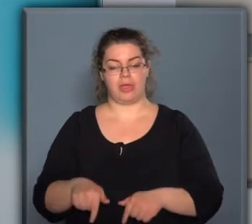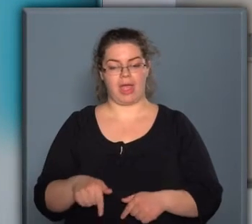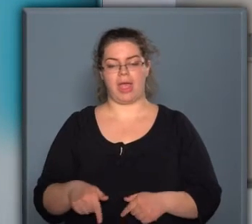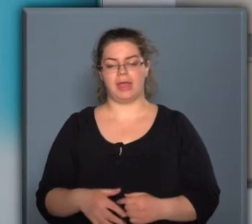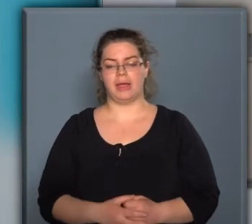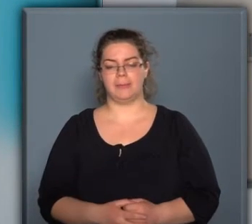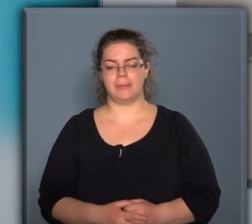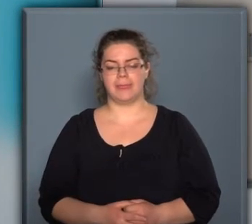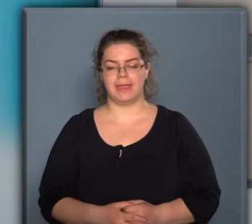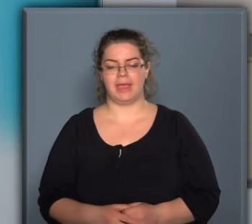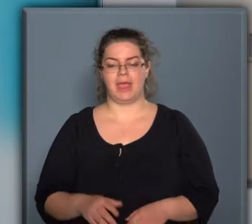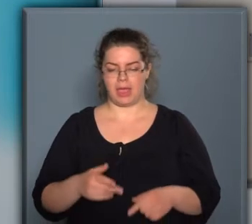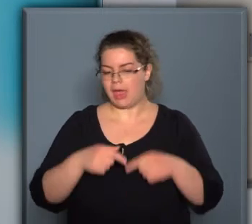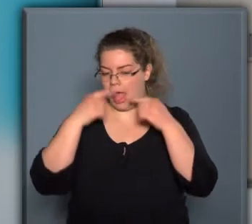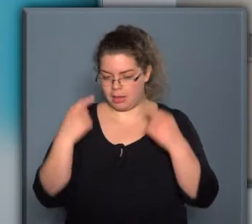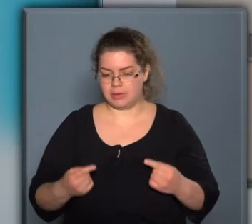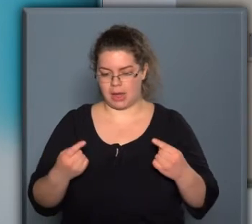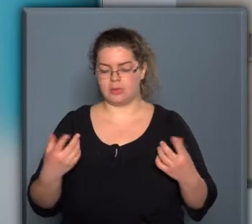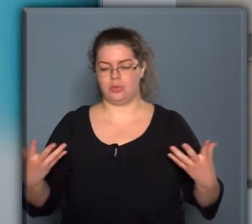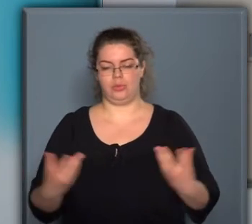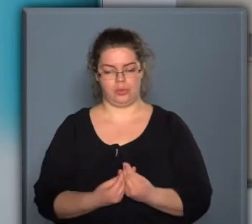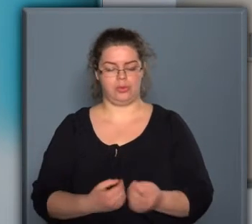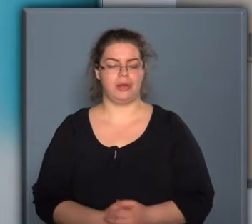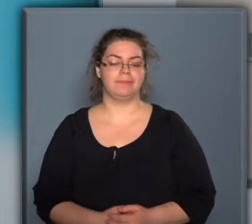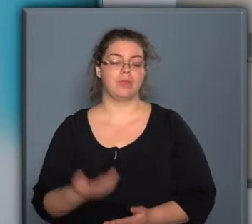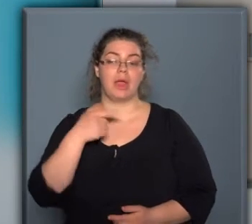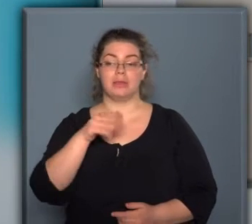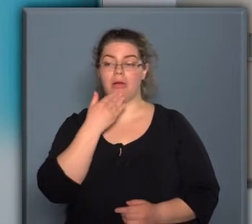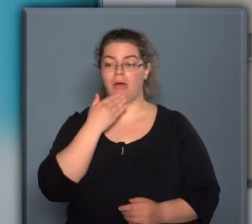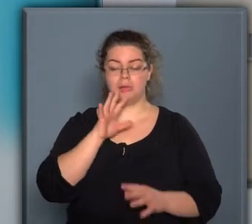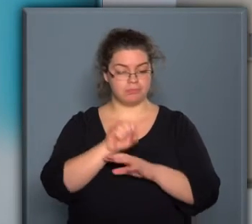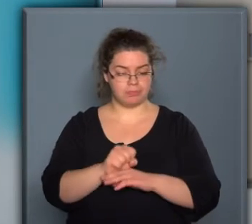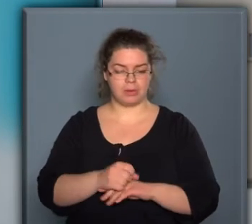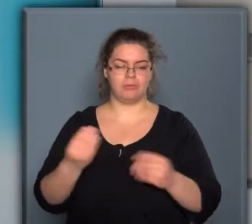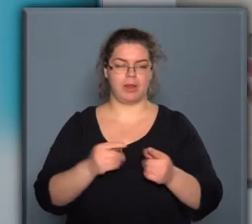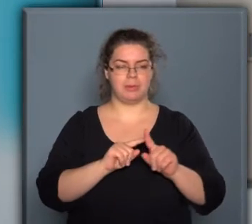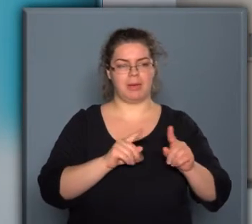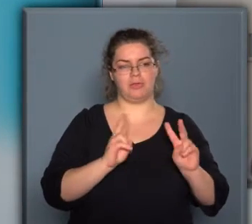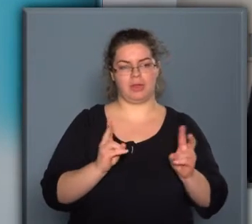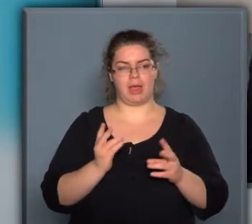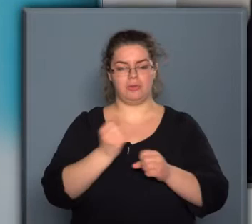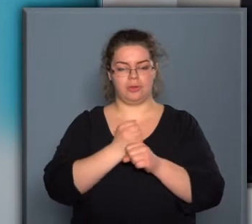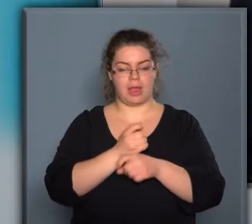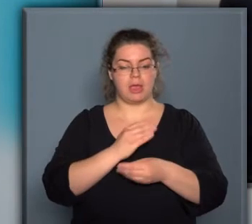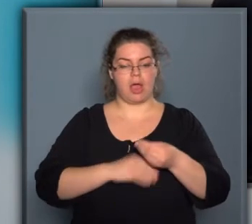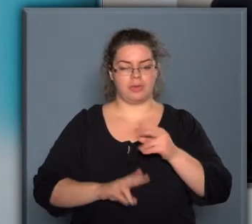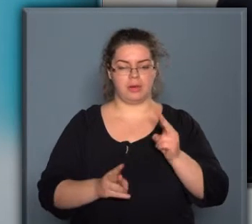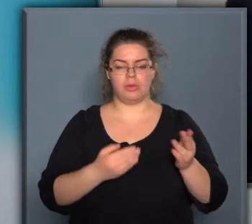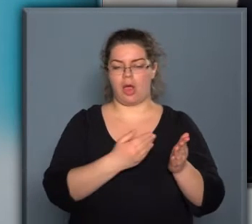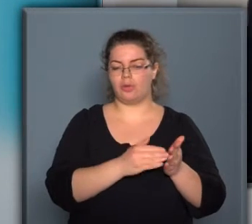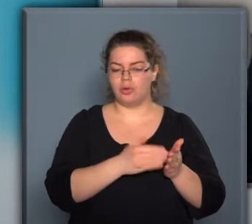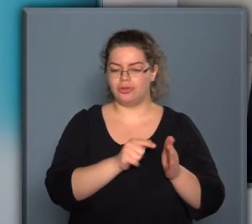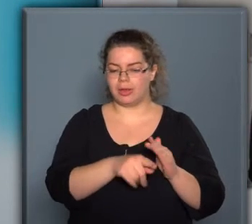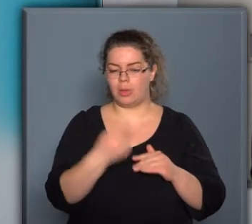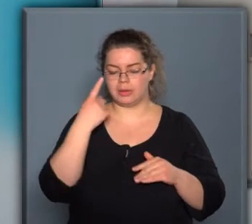határoztuk közösen. Ha ezt meg akarjuk tenni, akkor valami mást kell tennünk azért, hogy a költség